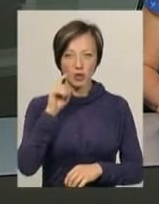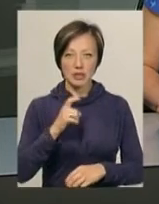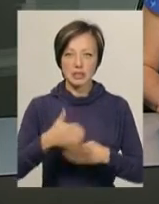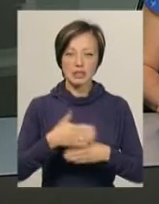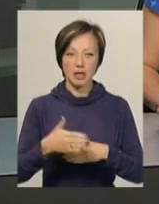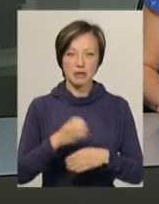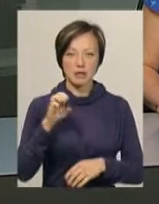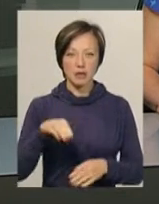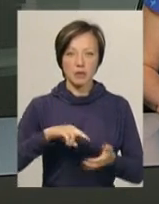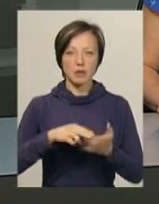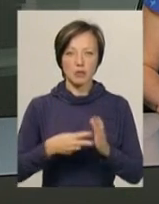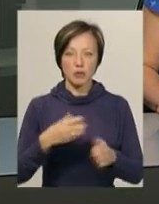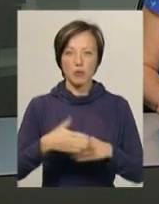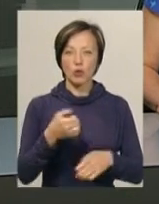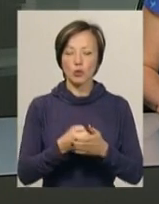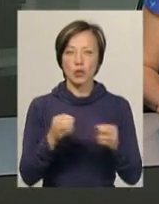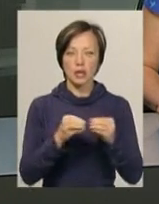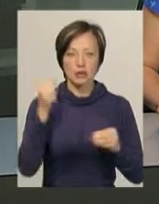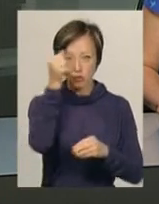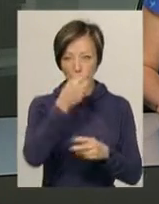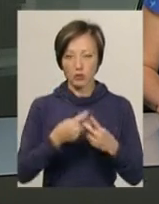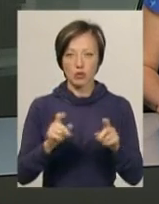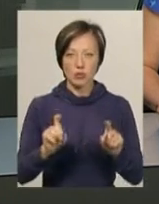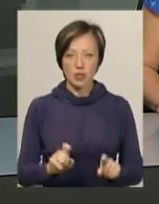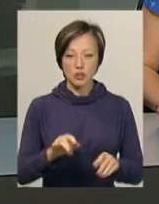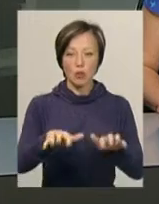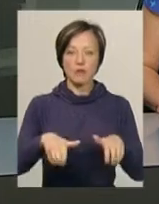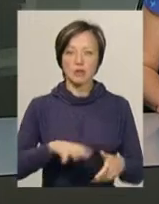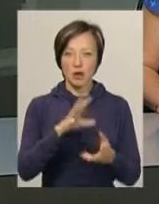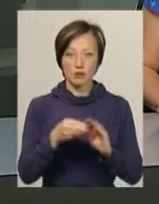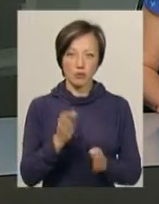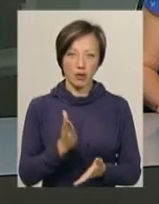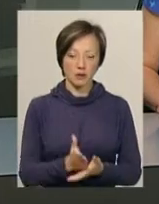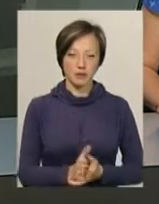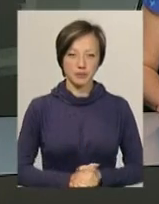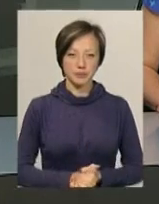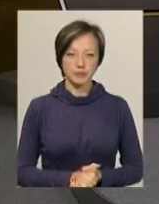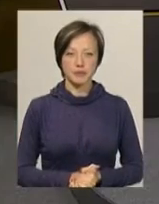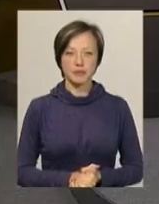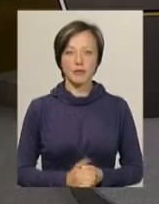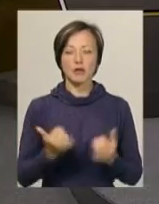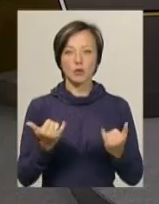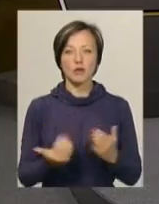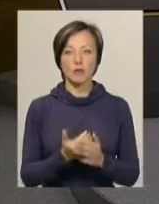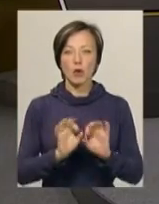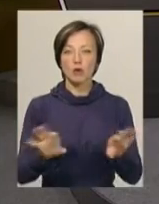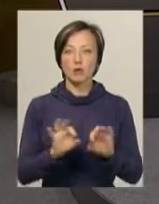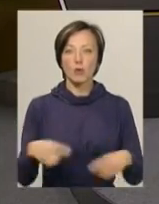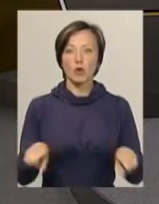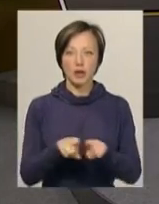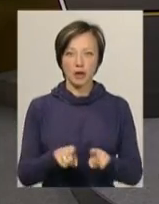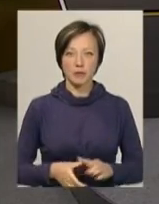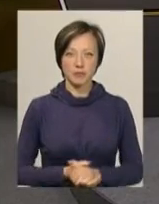санкція статті передбачає покарання до 10 років позбавлення волі з конфіскацією майна. Сьогодні у випуску ми розповімо про